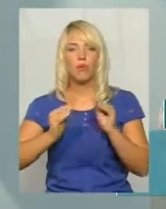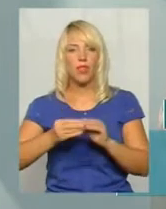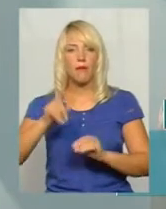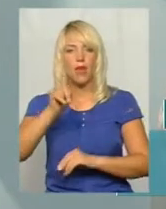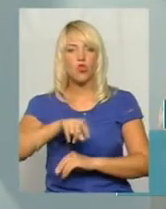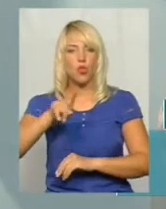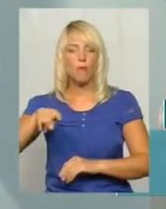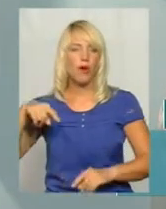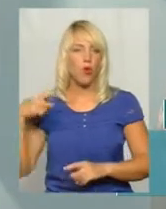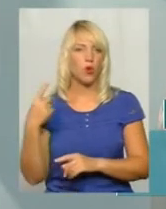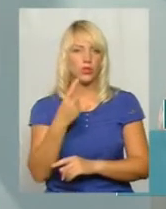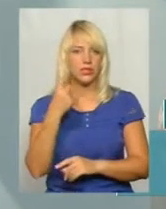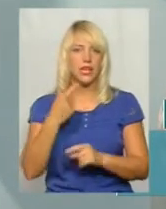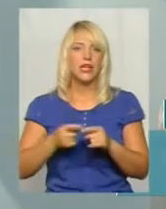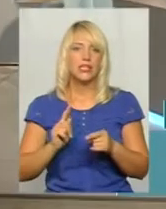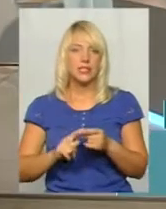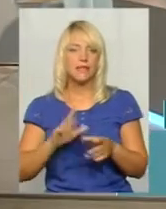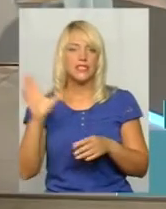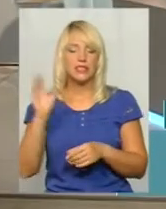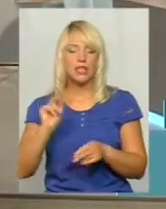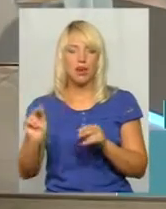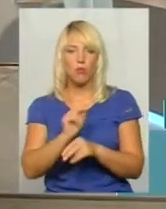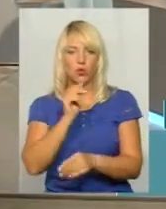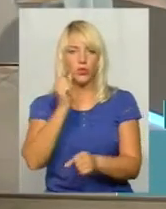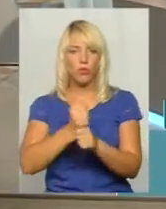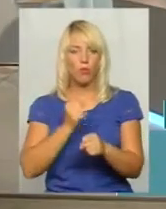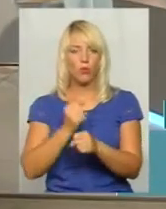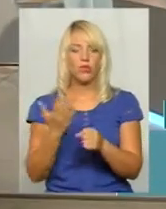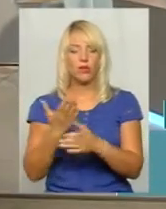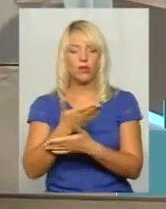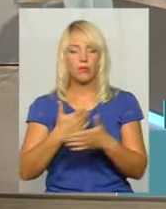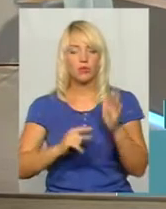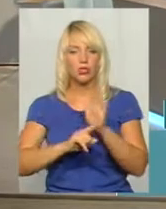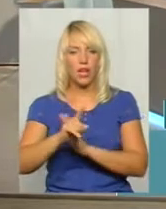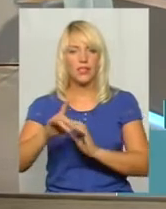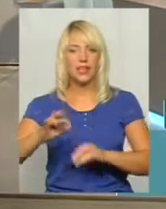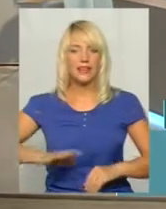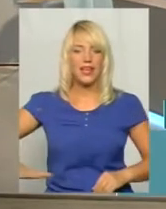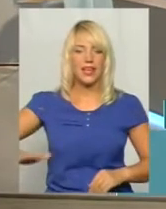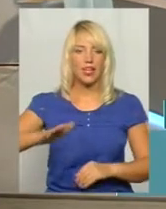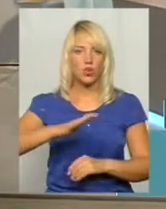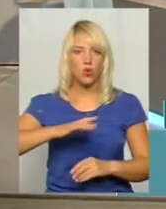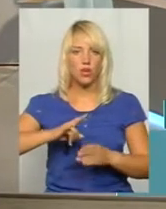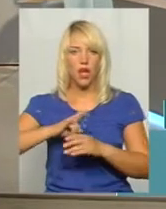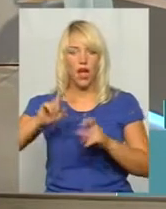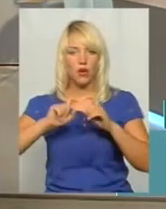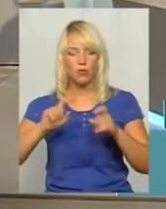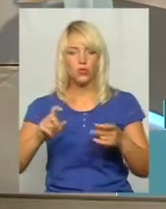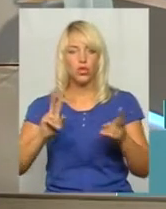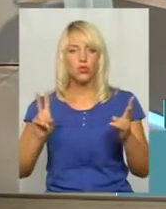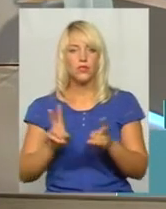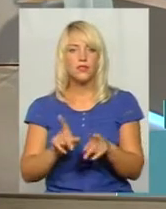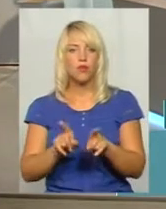сьогодні всі ремонтні роботи, які ми розпочали на території аеропорту, от ми сьогодні зіткнулися з великою